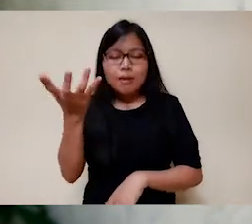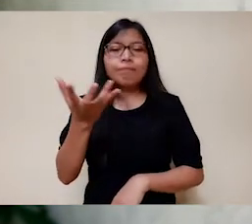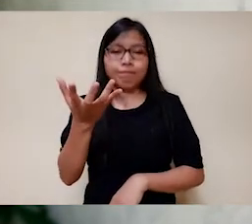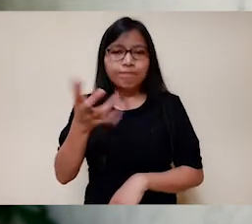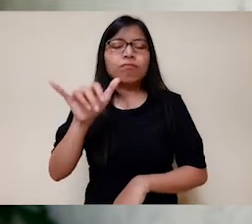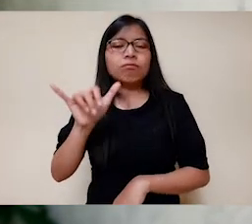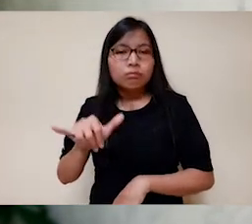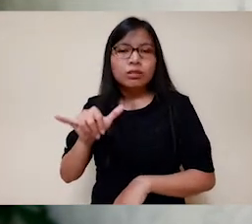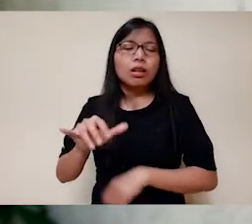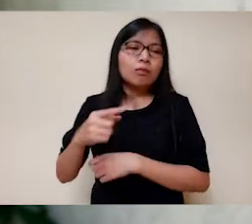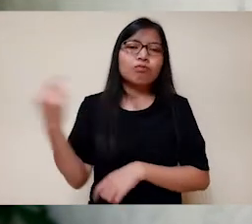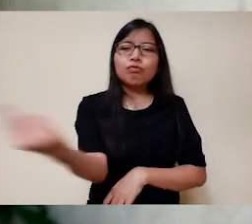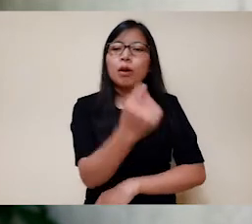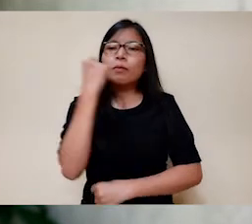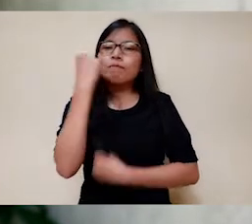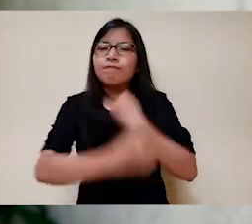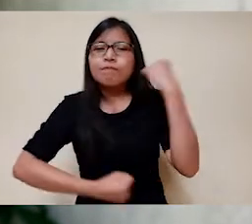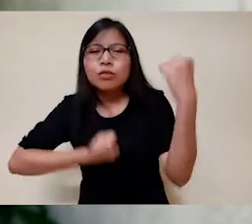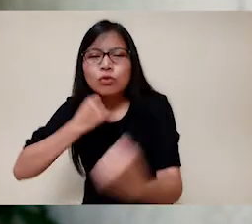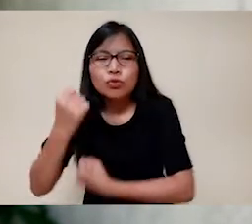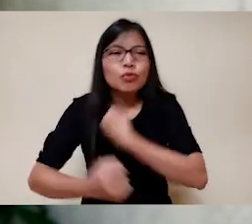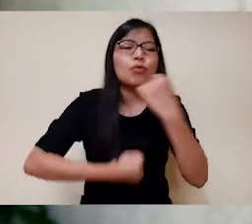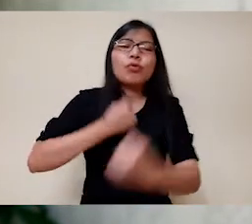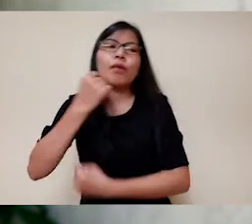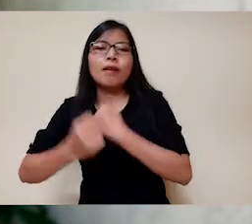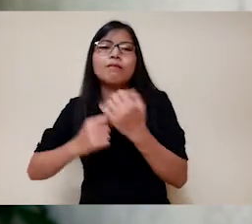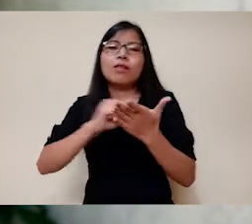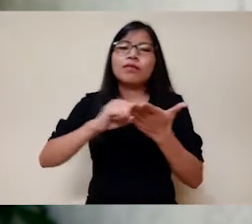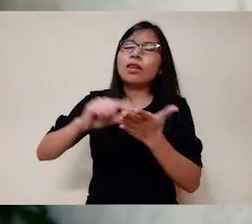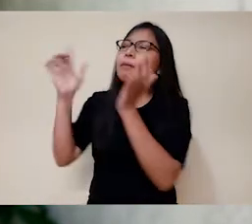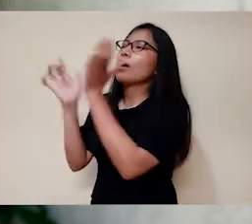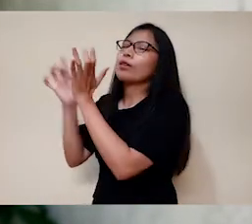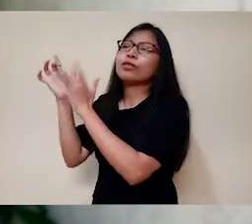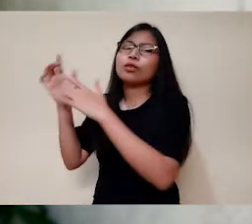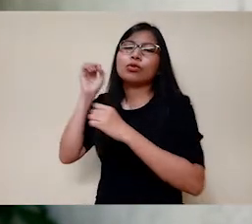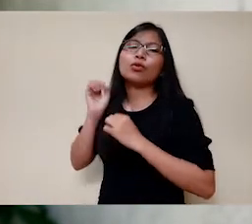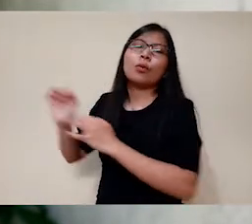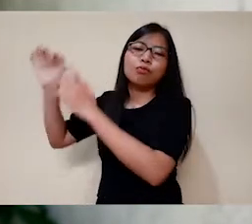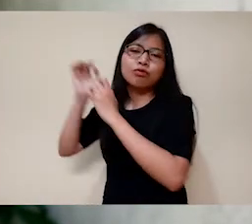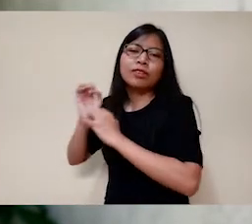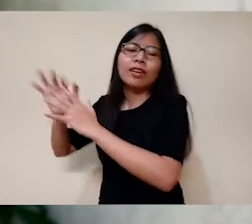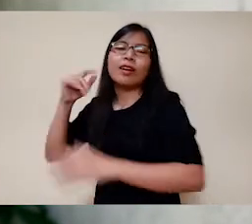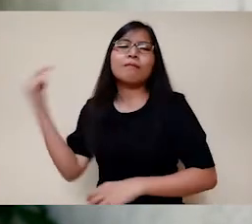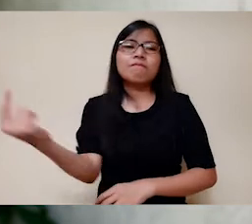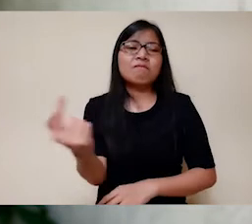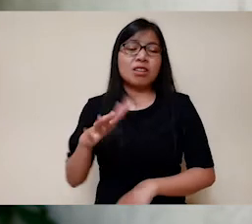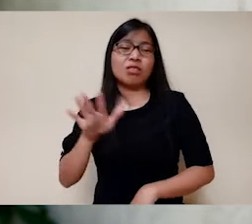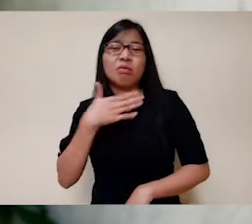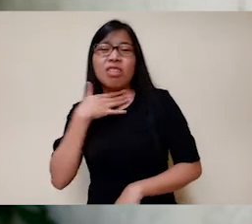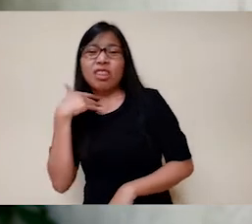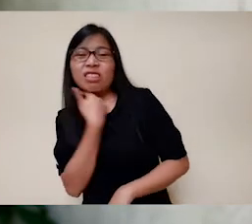hidup, menghasilkan buah, mempermuliakan nama Kristus. Kami mau mati di dalam Kristus segala hawa nafsu kedagingan kami.